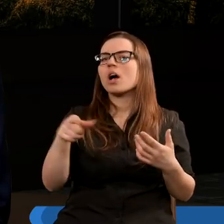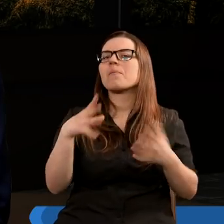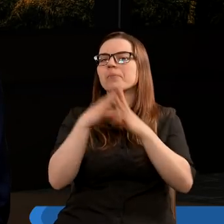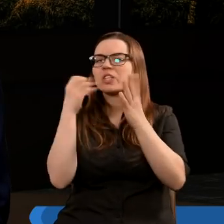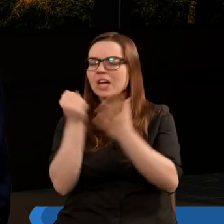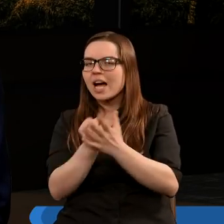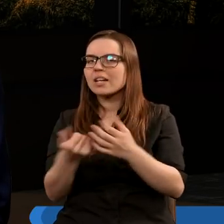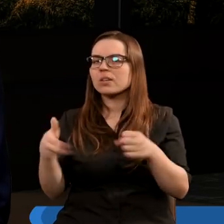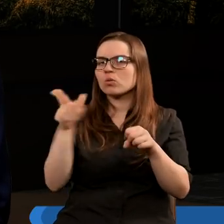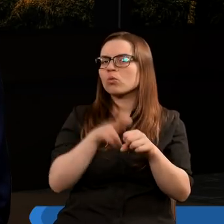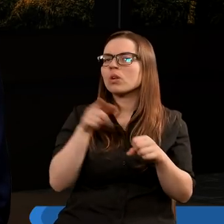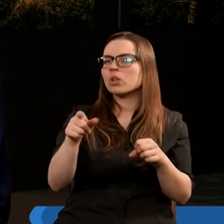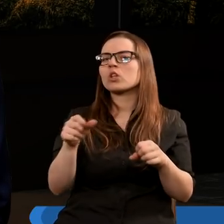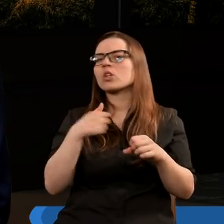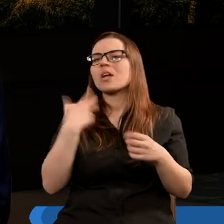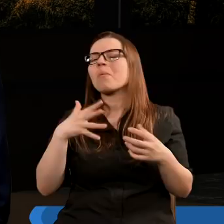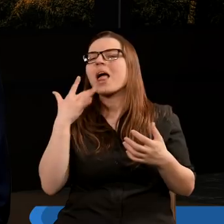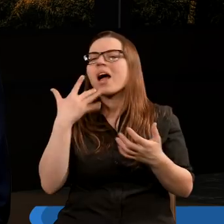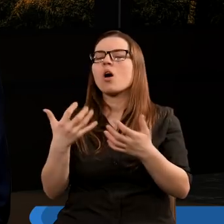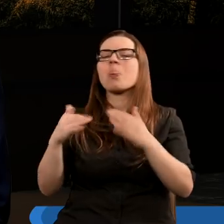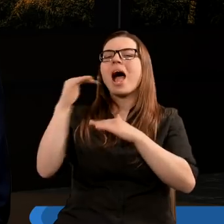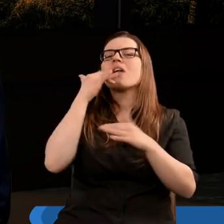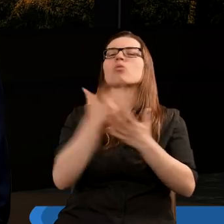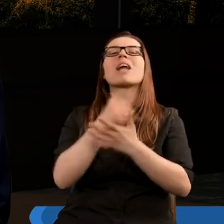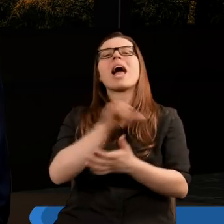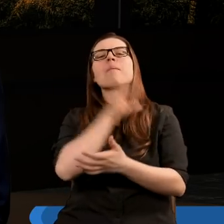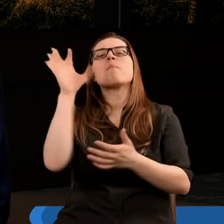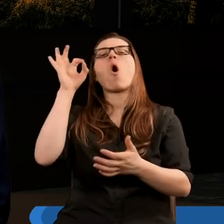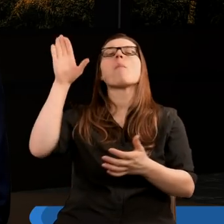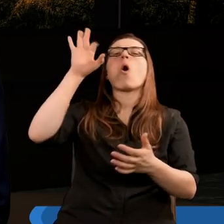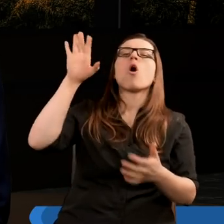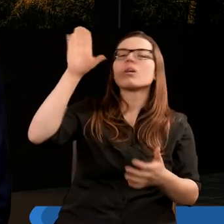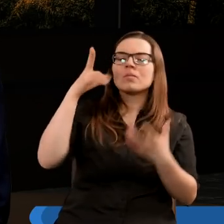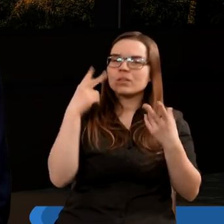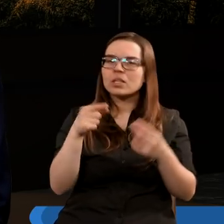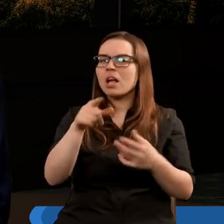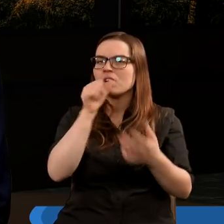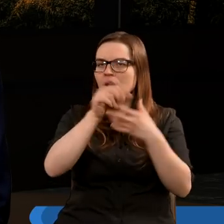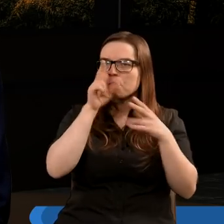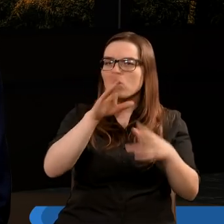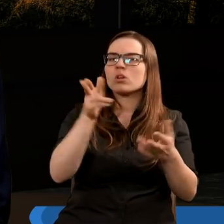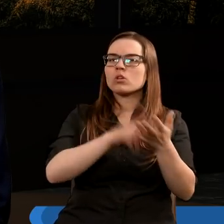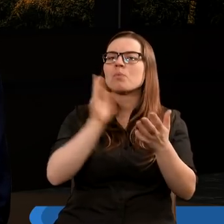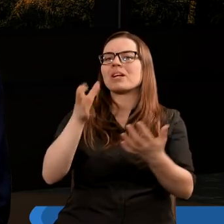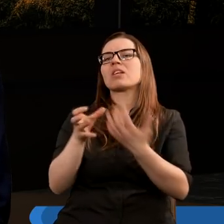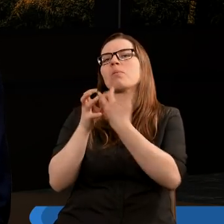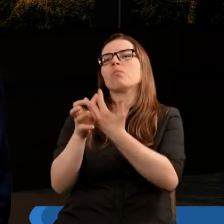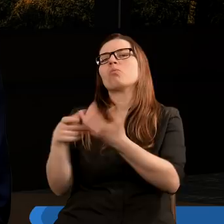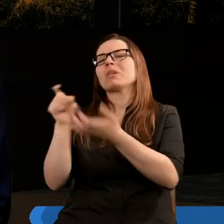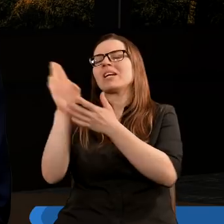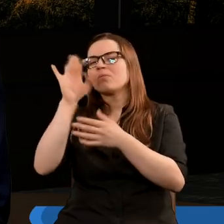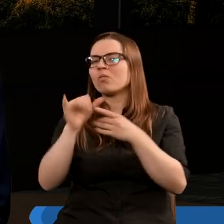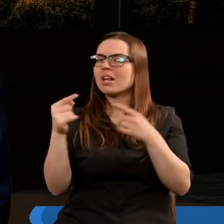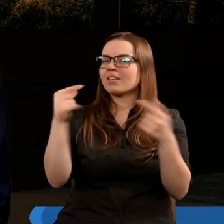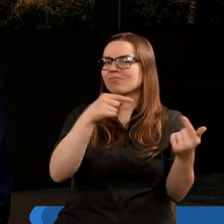trzecie przykazanie, które nawoje do tego, aby nie nadużywać imienia Pana Boga, a Smok w trzynastym rozdziale jest pokazany jako ten, który będzie bluźnił